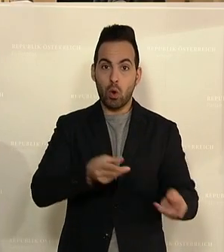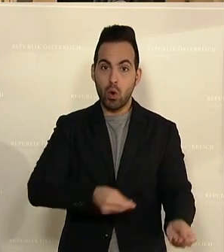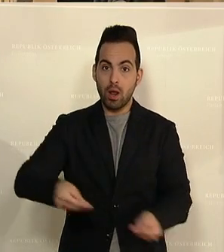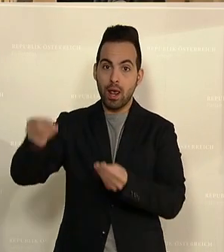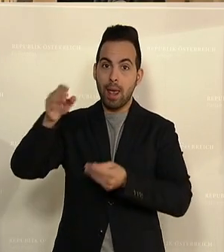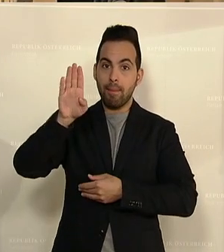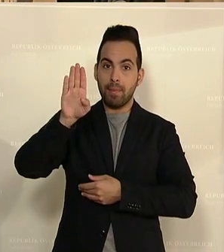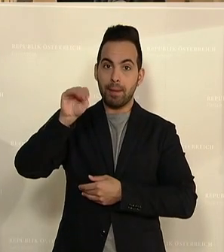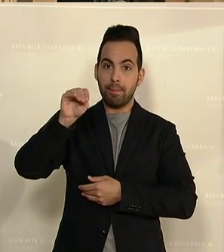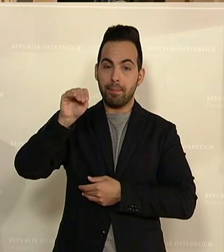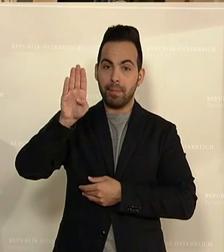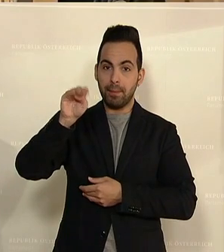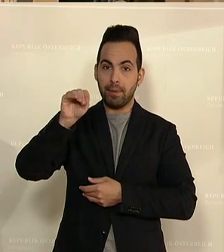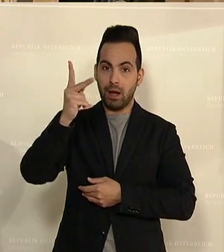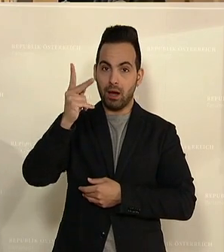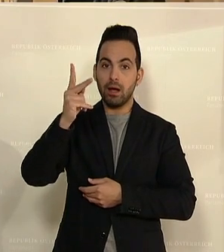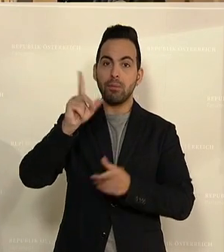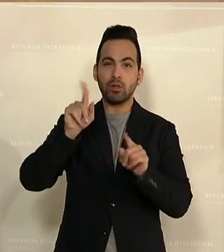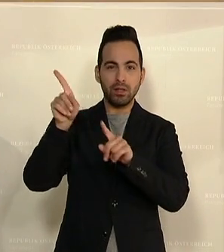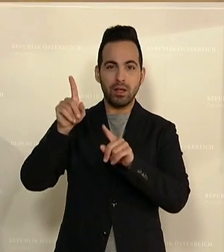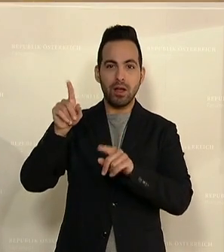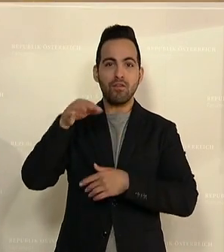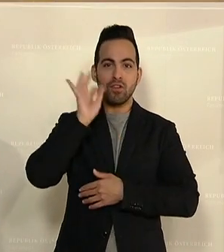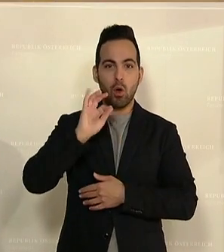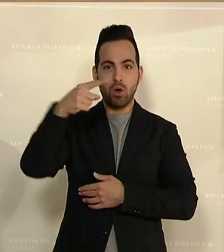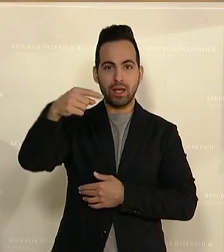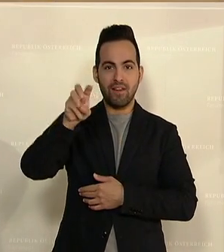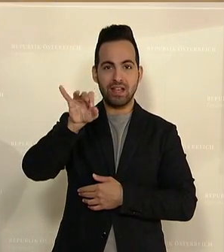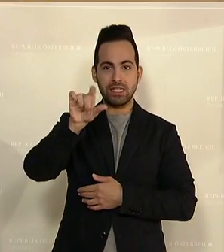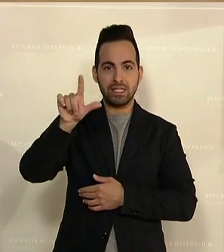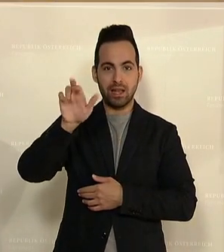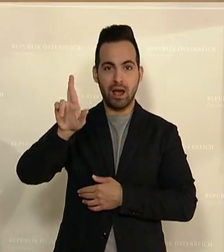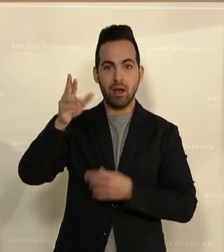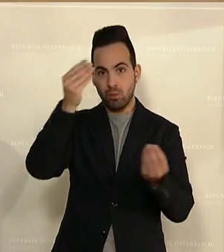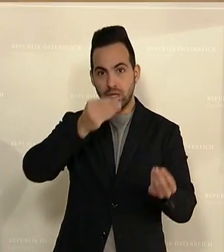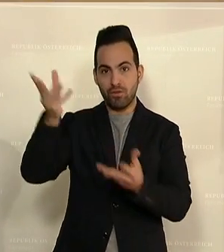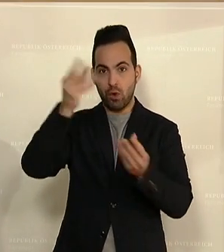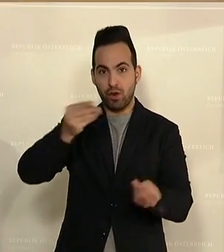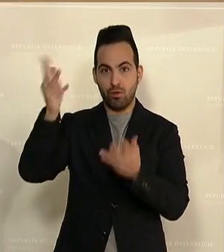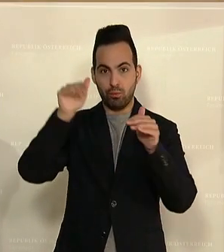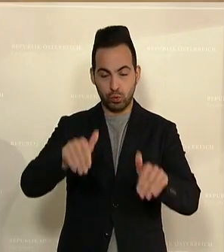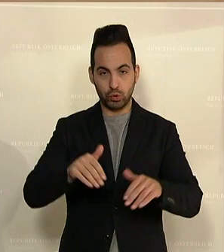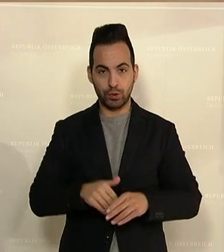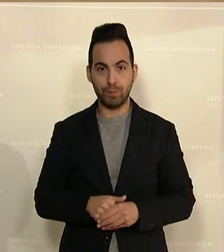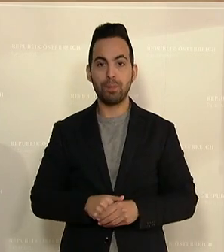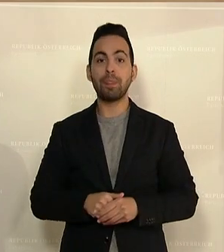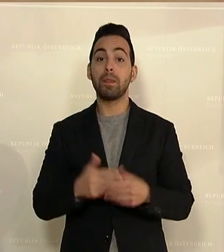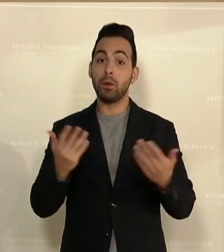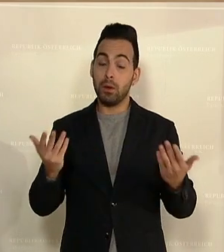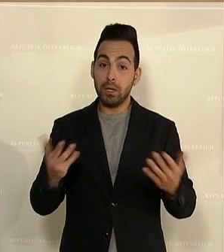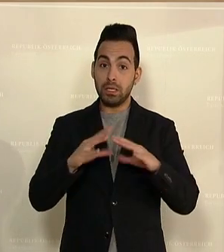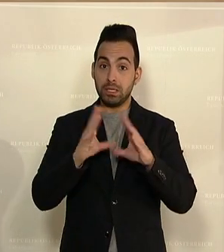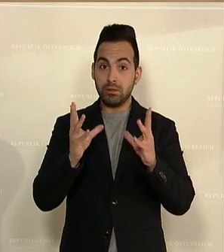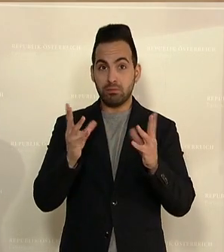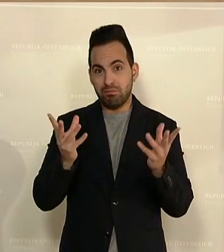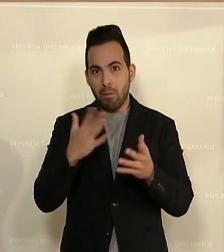Ministerium von Leonore Gewessler, Auskunft zu erteilen. Überdies solle, weil es ja gleich bzw. weil